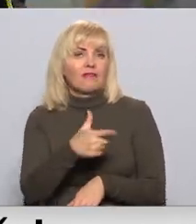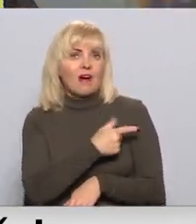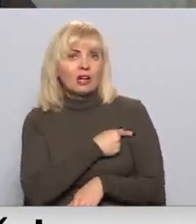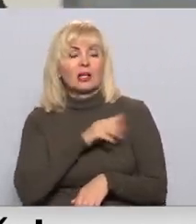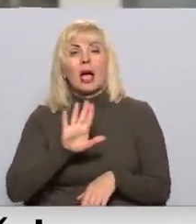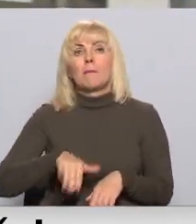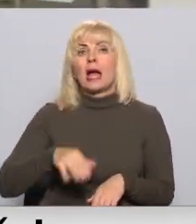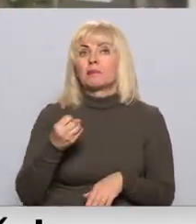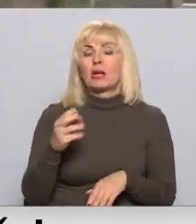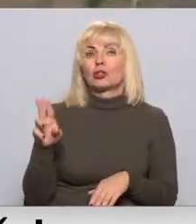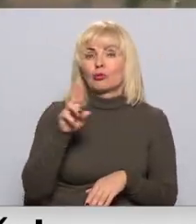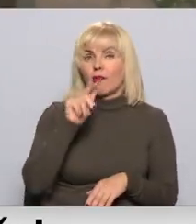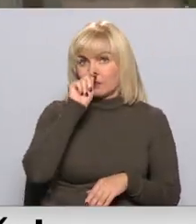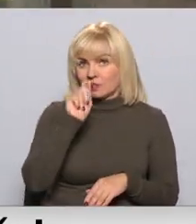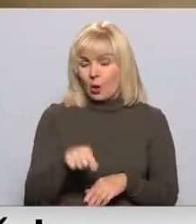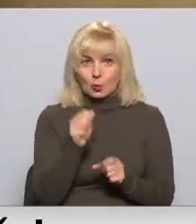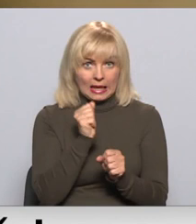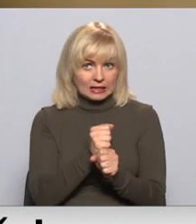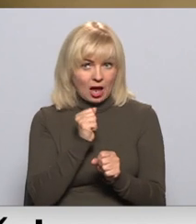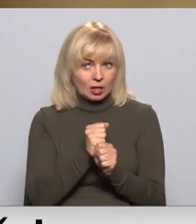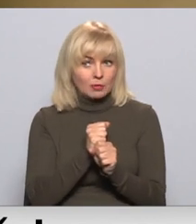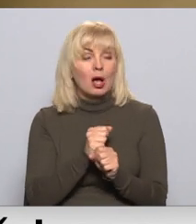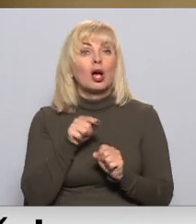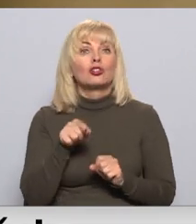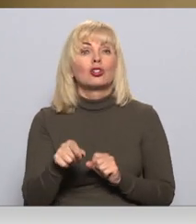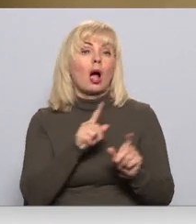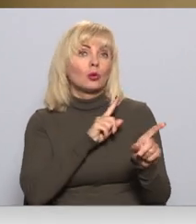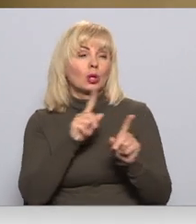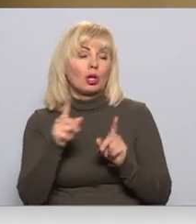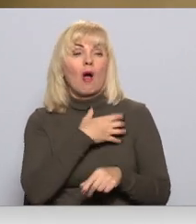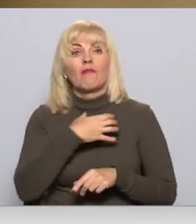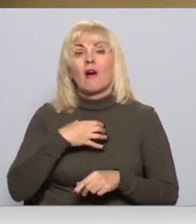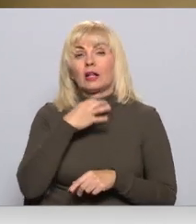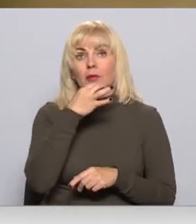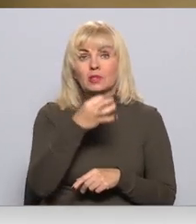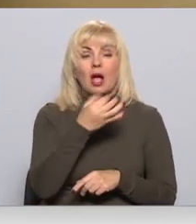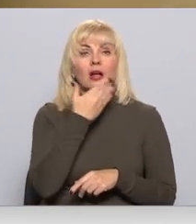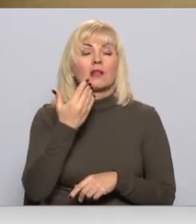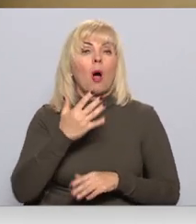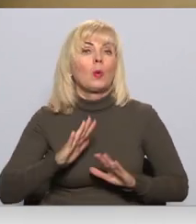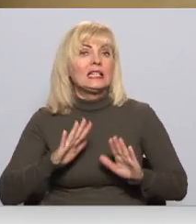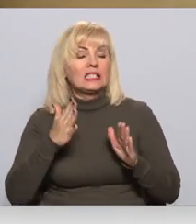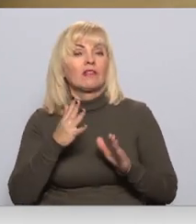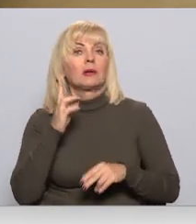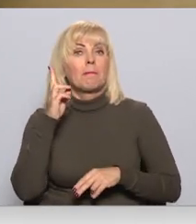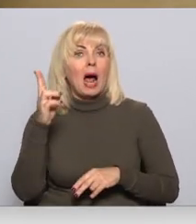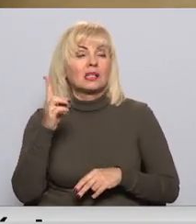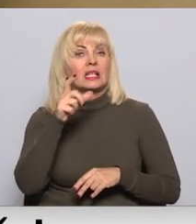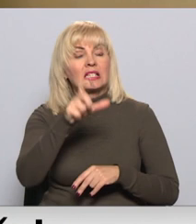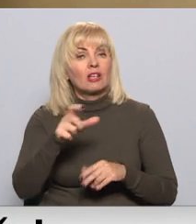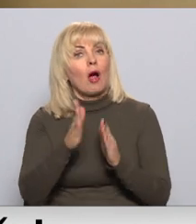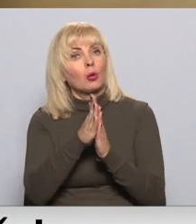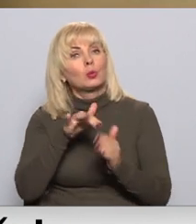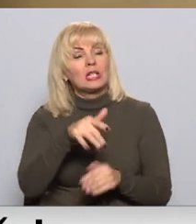15. novembra var zaudēt darbu. Ar šo rīkojumu valdības saka, ka tā nav izdevies pārliecināt cilvēkus vakcinēties